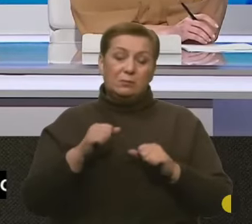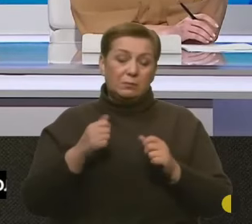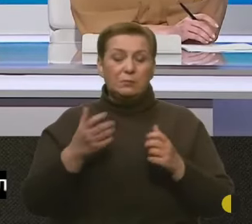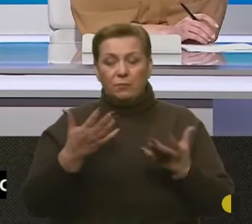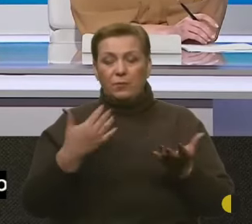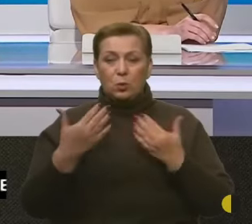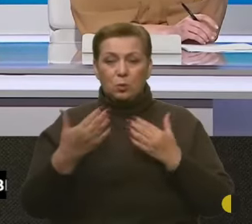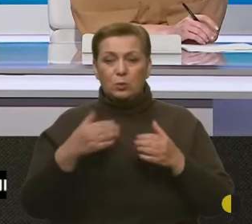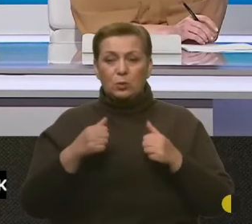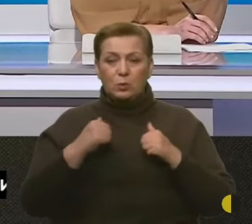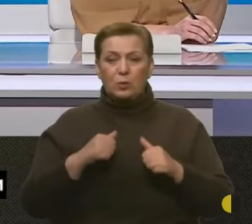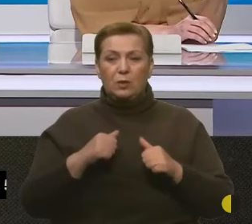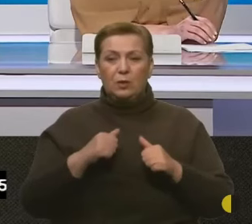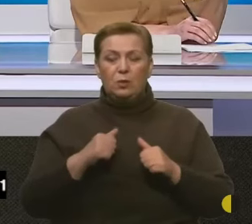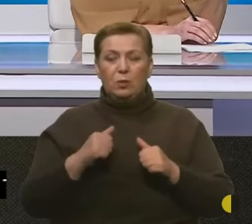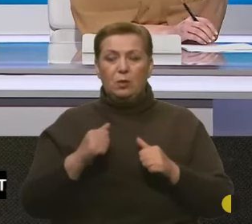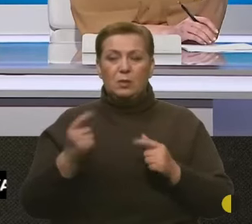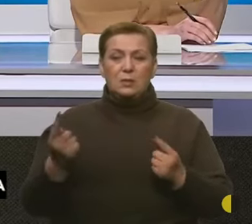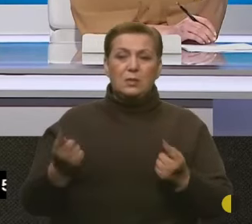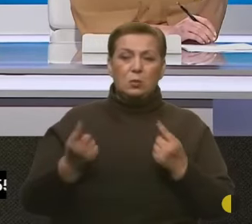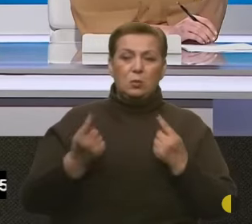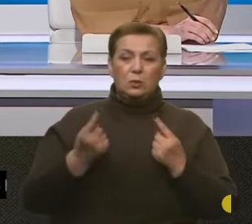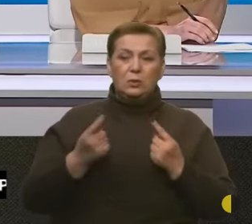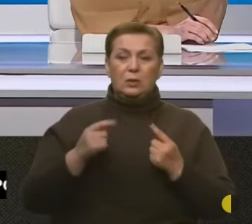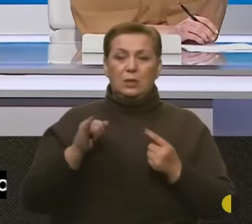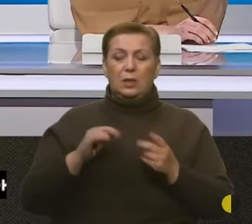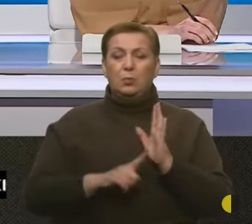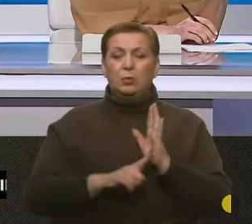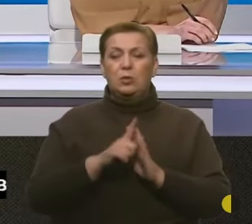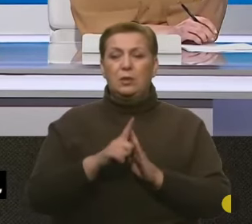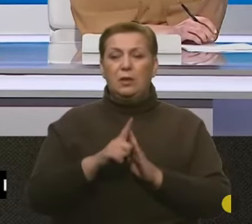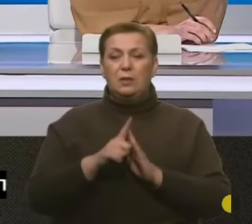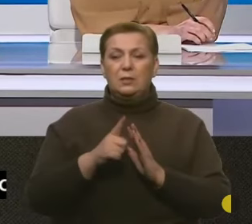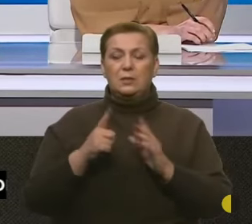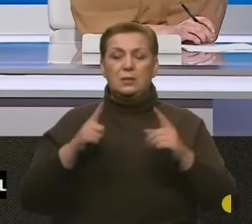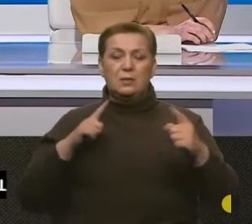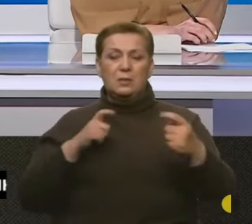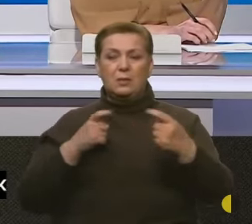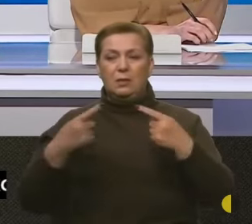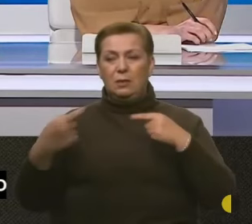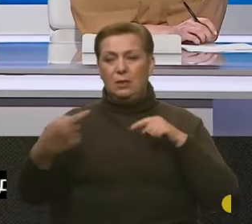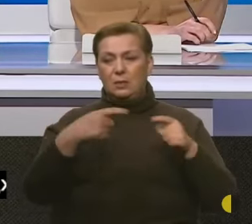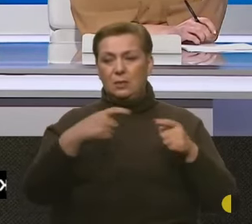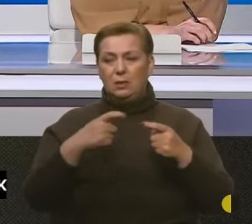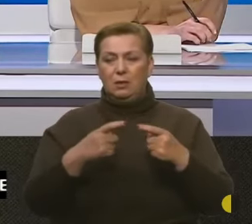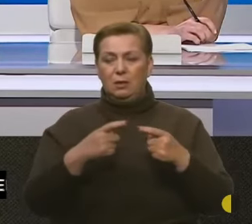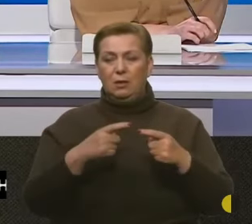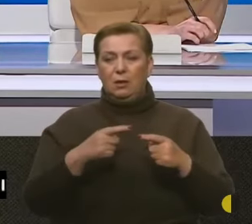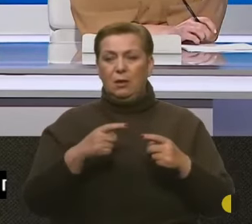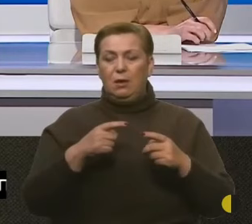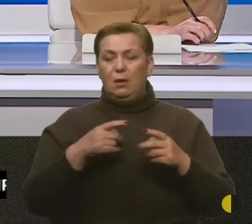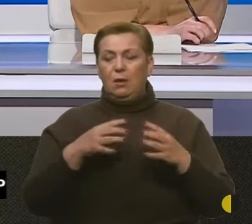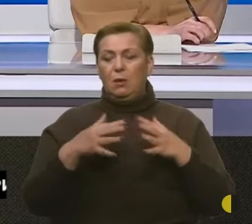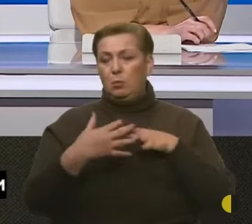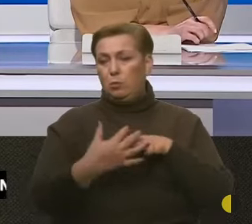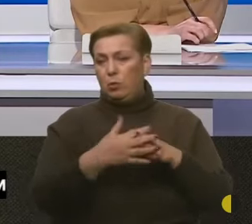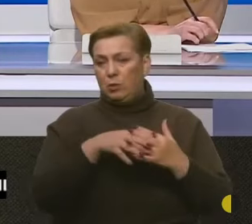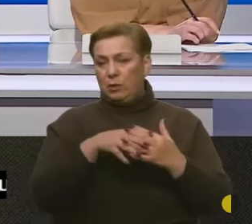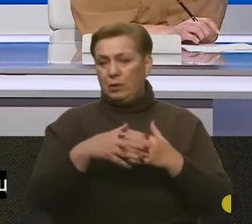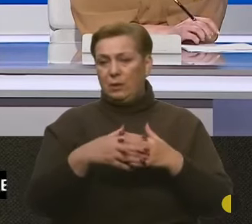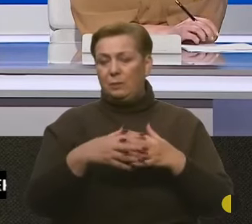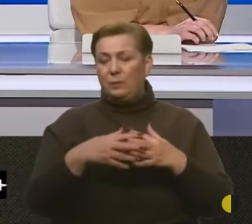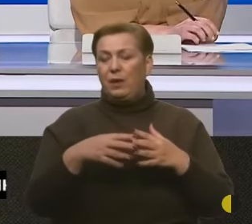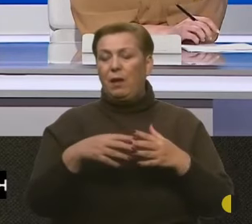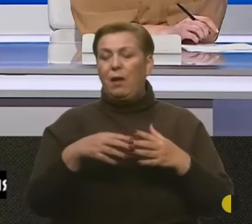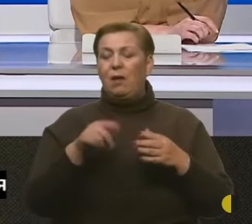спокійно заходили на ці опорники, тоді вже починаються стрілецькі бої. На загал вони активізували наступальні